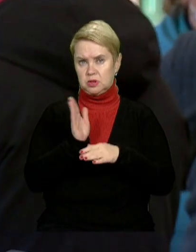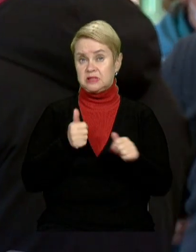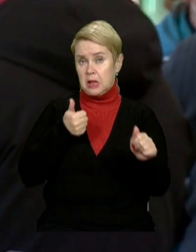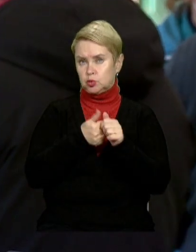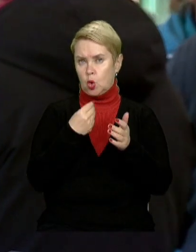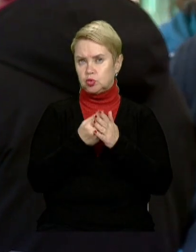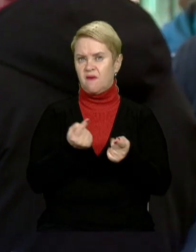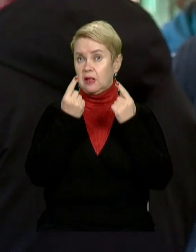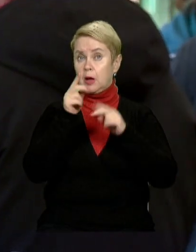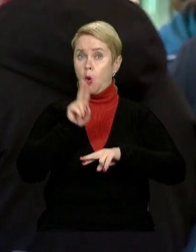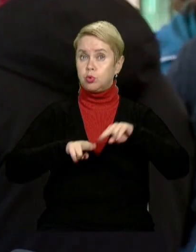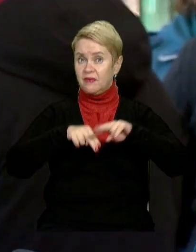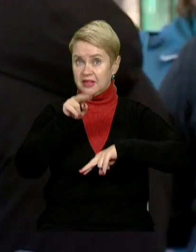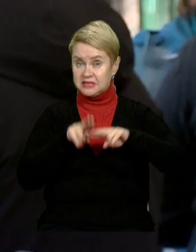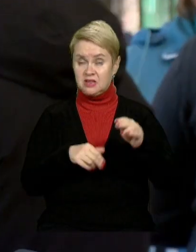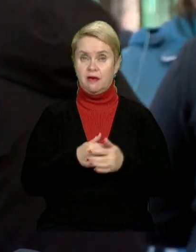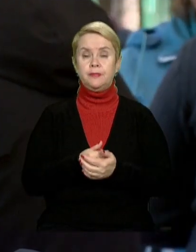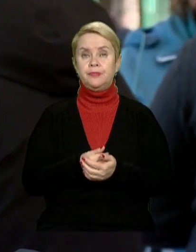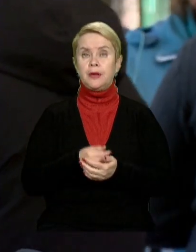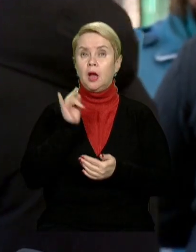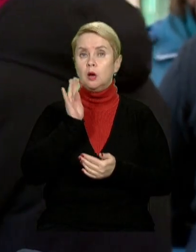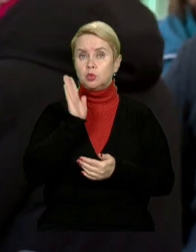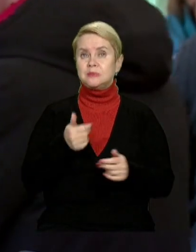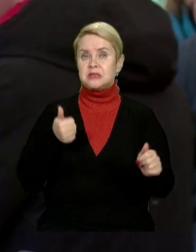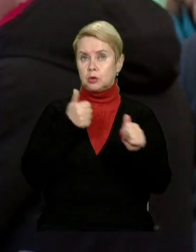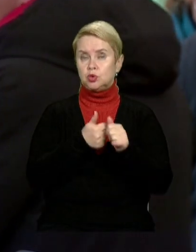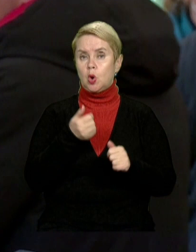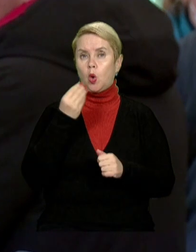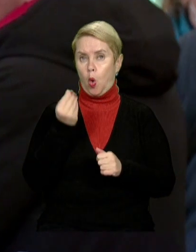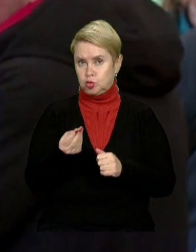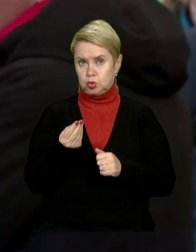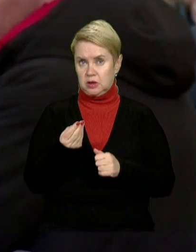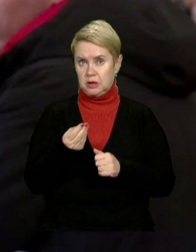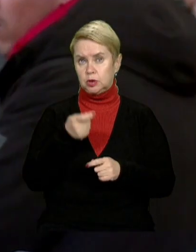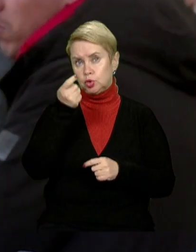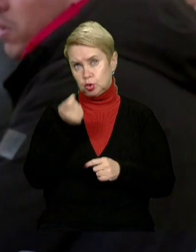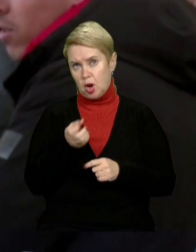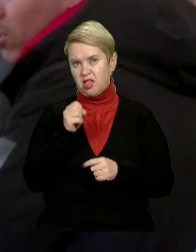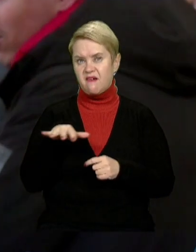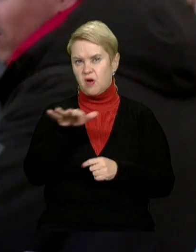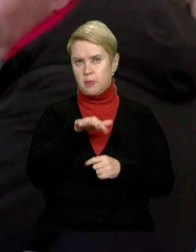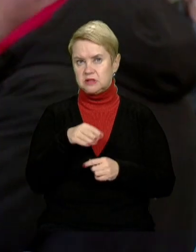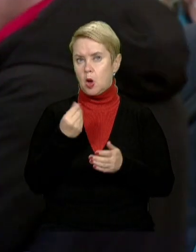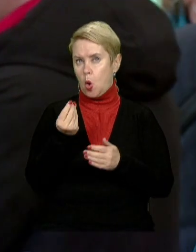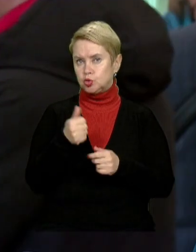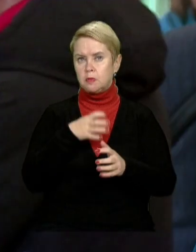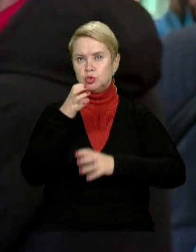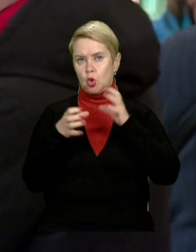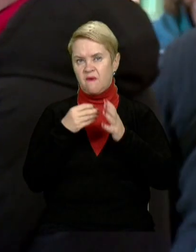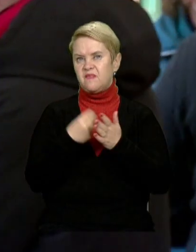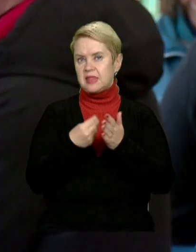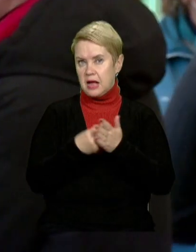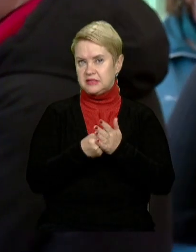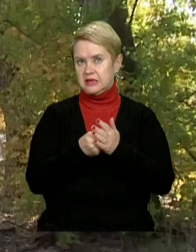залучати кошти великого будівництва. І будемо залучати дешеві європейські кошти від міжнародних